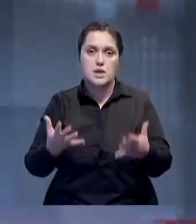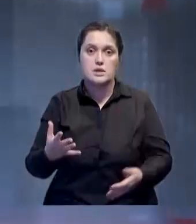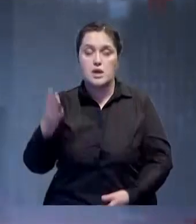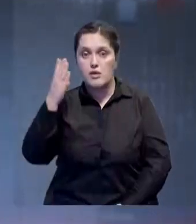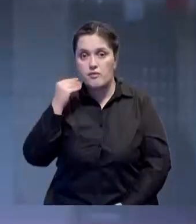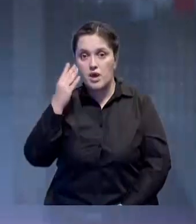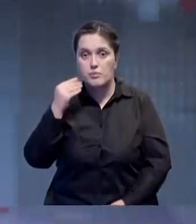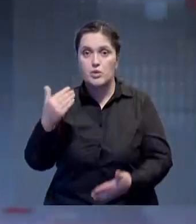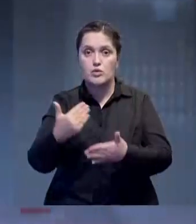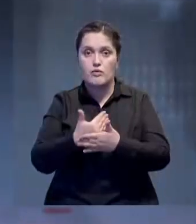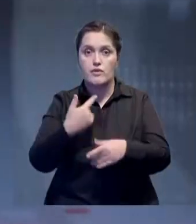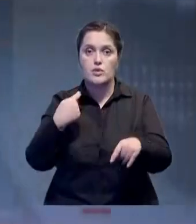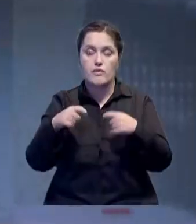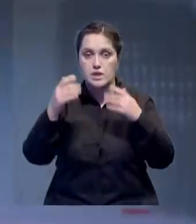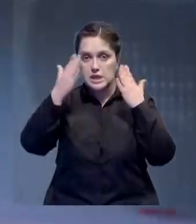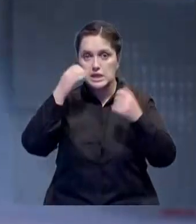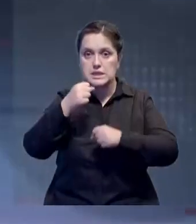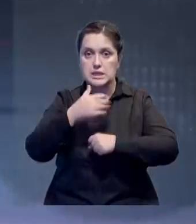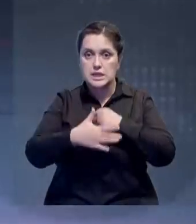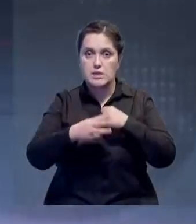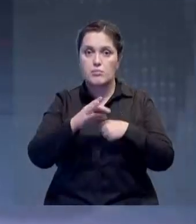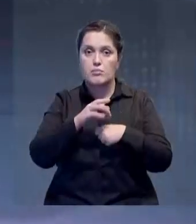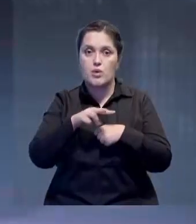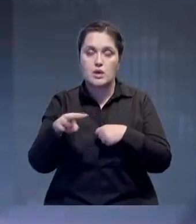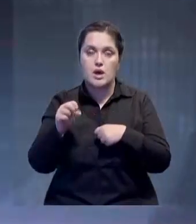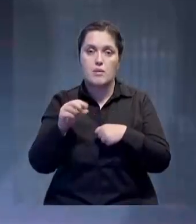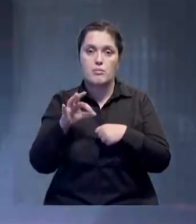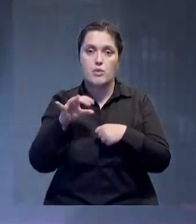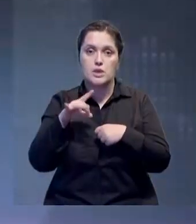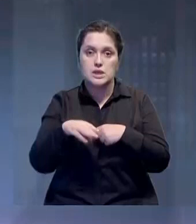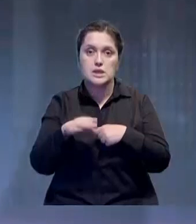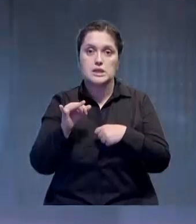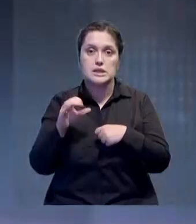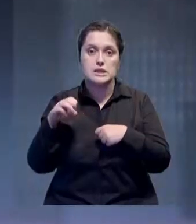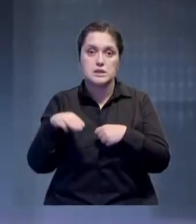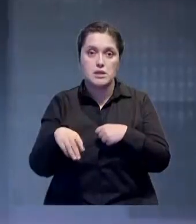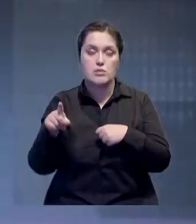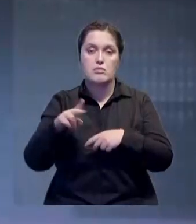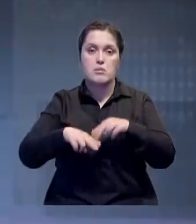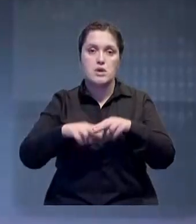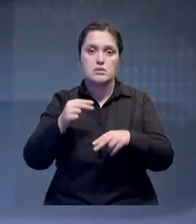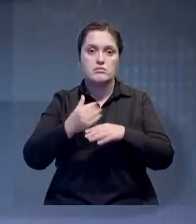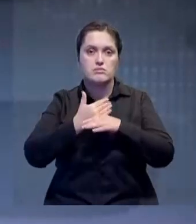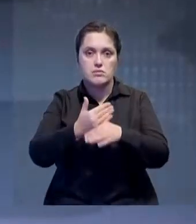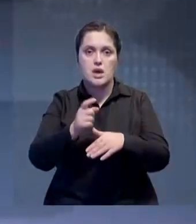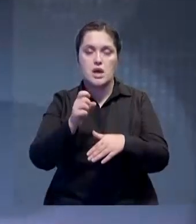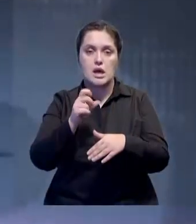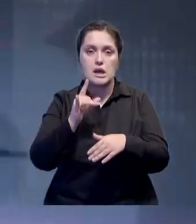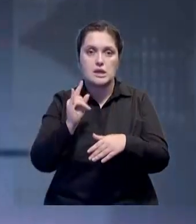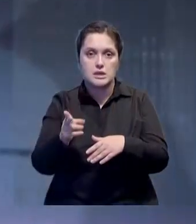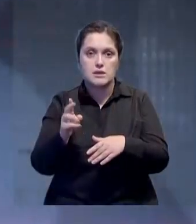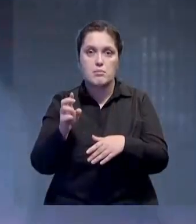В Алматы открылся новый торгово-развлекательный центр «Молл Апорт Ист». Он построен при финансовой поддержке